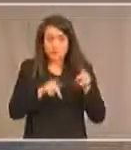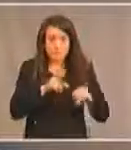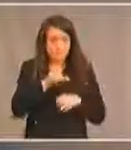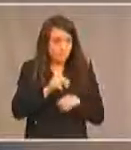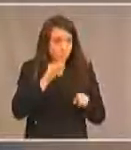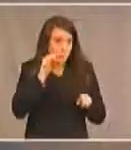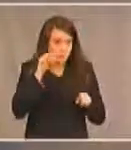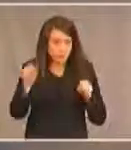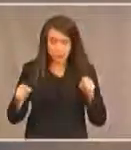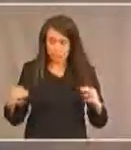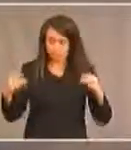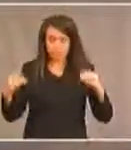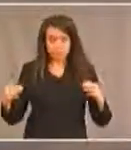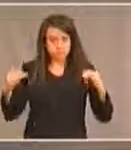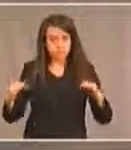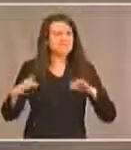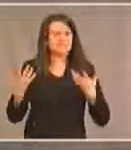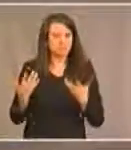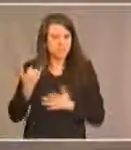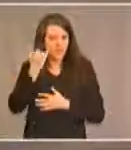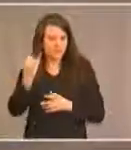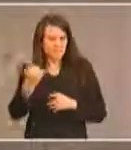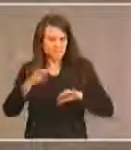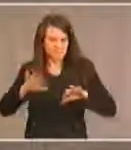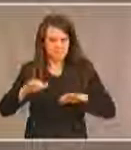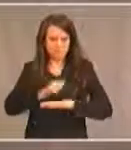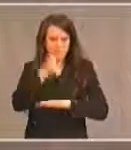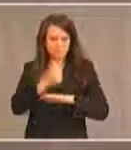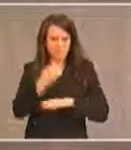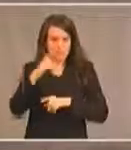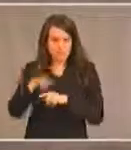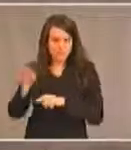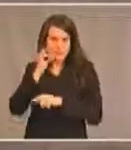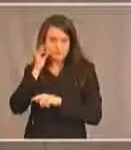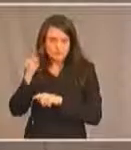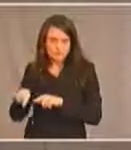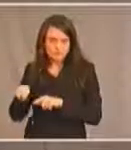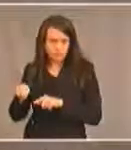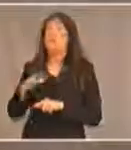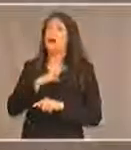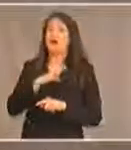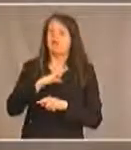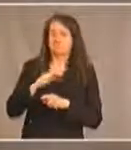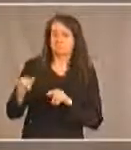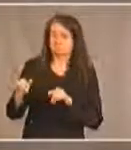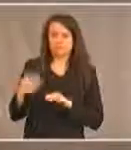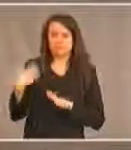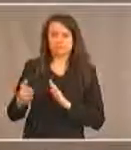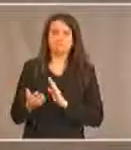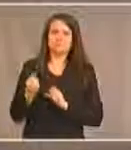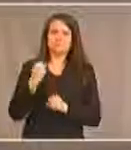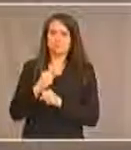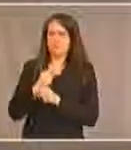et quelles mesures proactives pourraient être prises pour que les enfants autochtones bénéficient de pratiques exemplaires